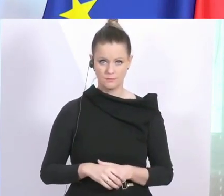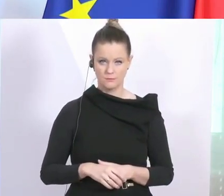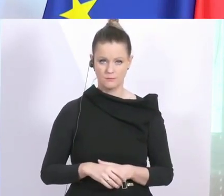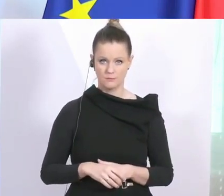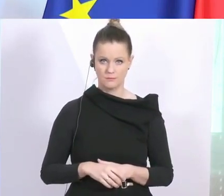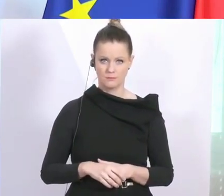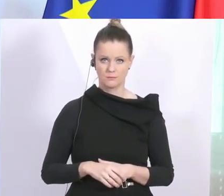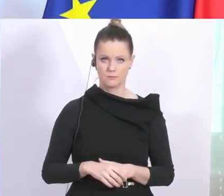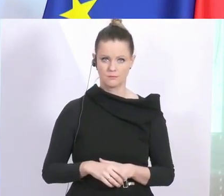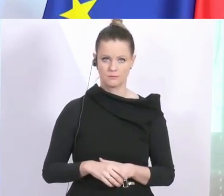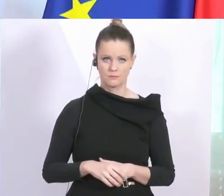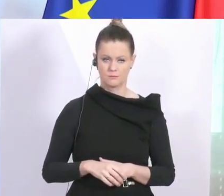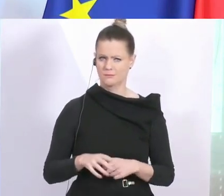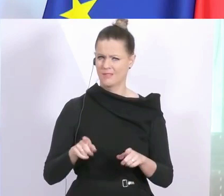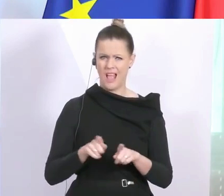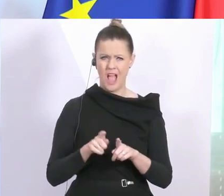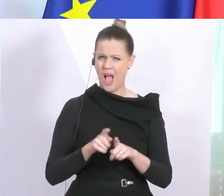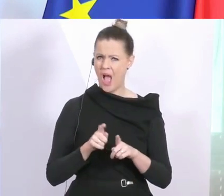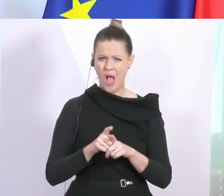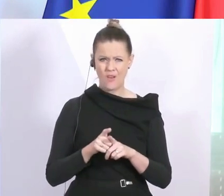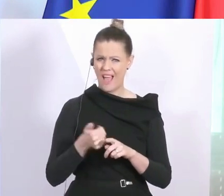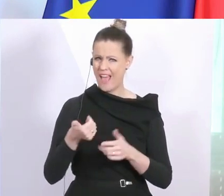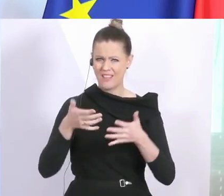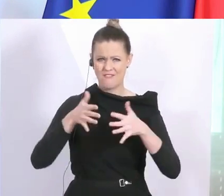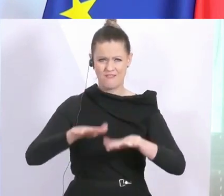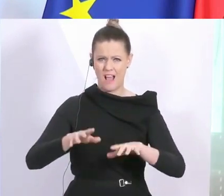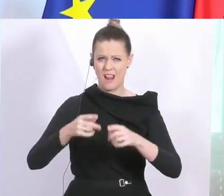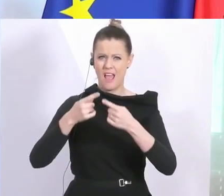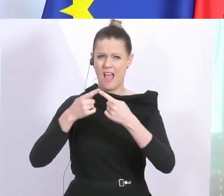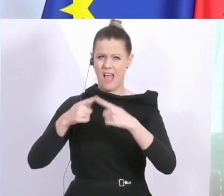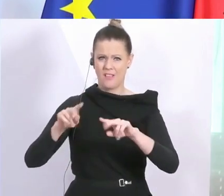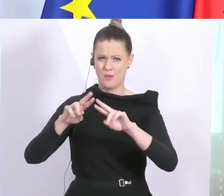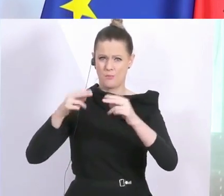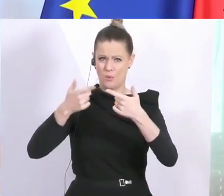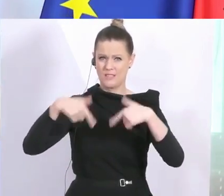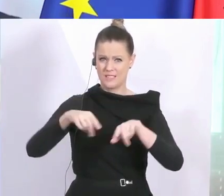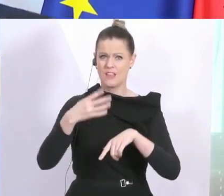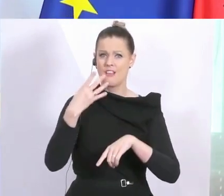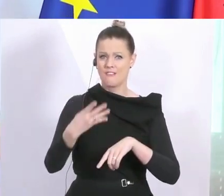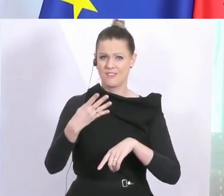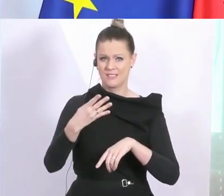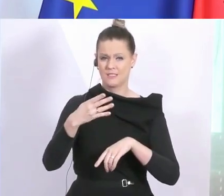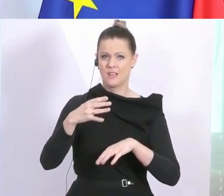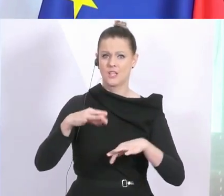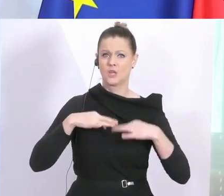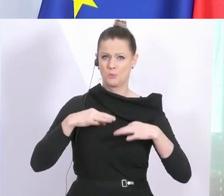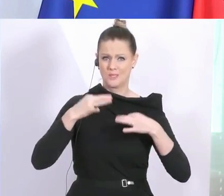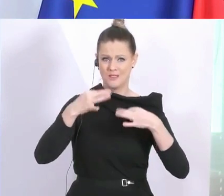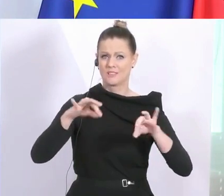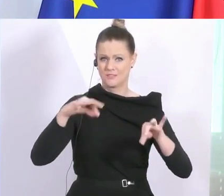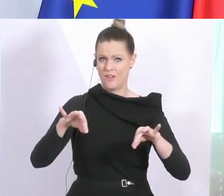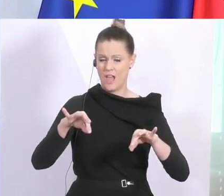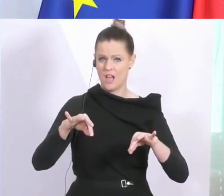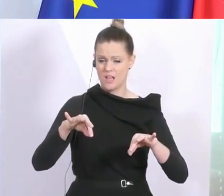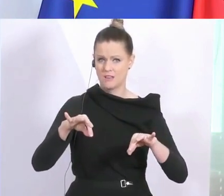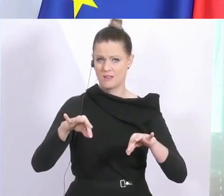Ein völlig auch absurder Fall war in einem anderen Bundesland. Da war eine 40er-Feier. Und ja, jeder von uns, der hier steht, kann das nachvollziehen,